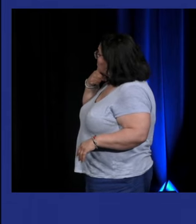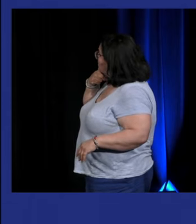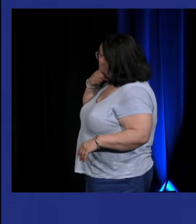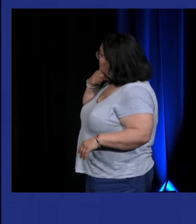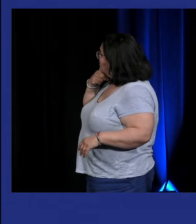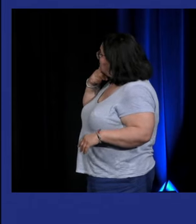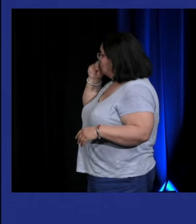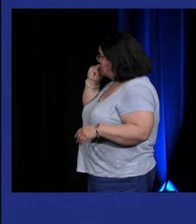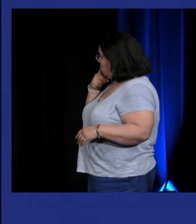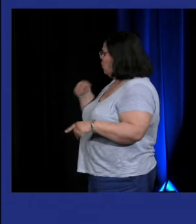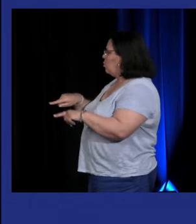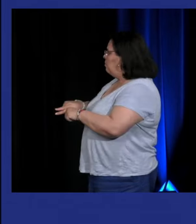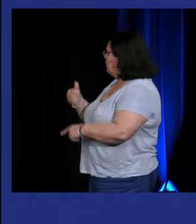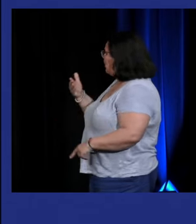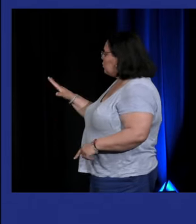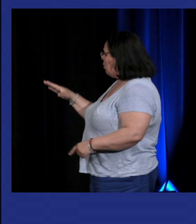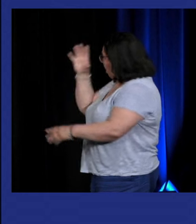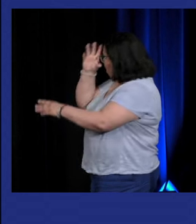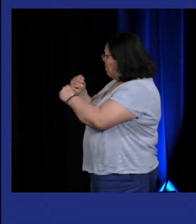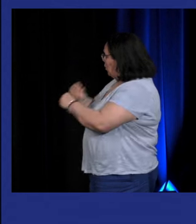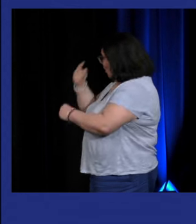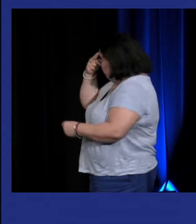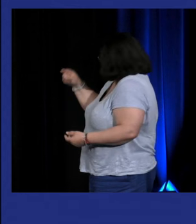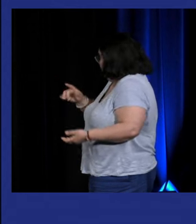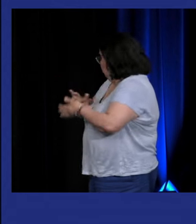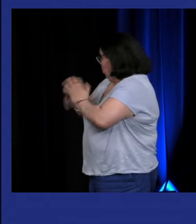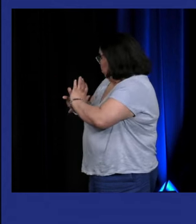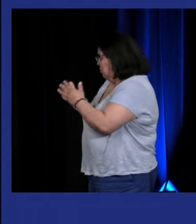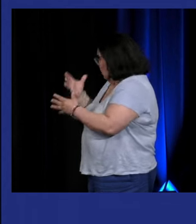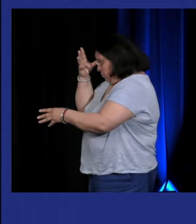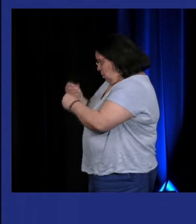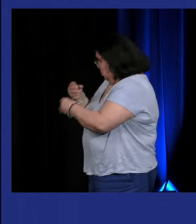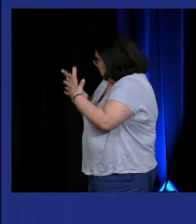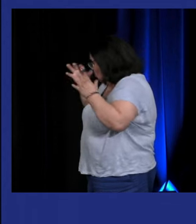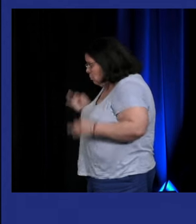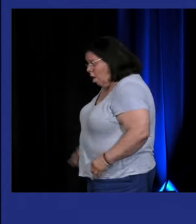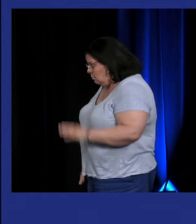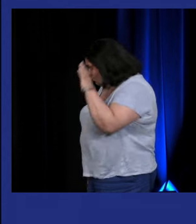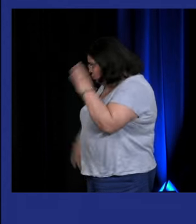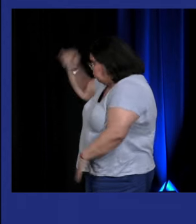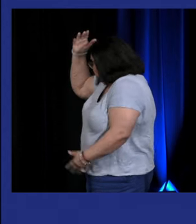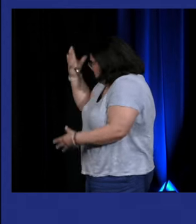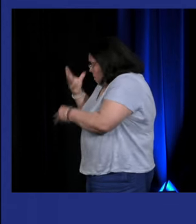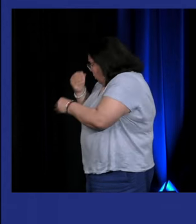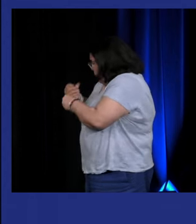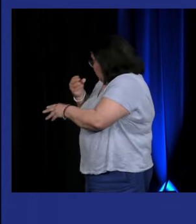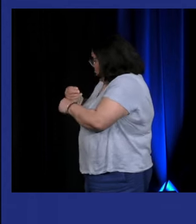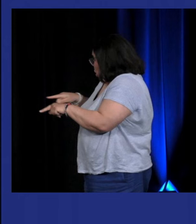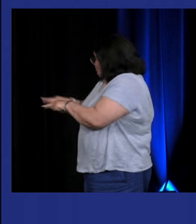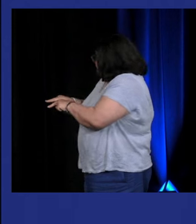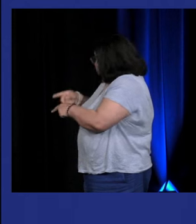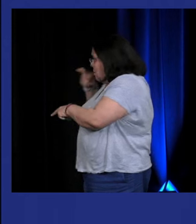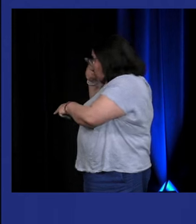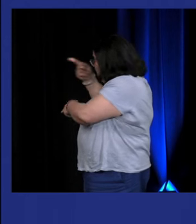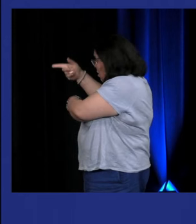la langue des signes ou d'apprendre quoi oui c'est-à-dire que les sourds ils étaient comme les os donc il fallait qu'ils apprennent